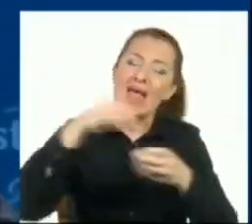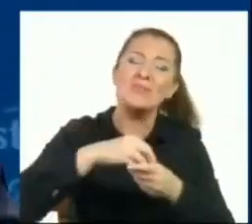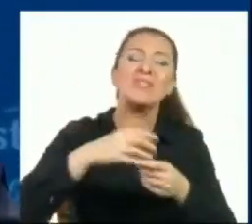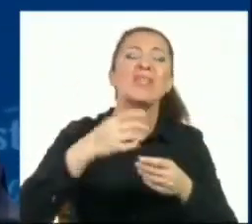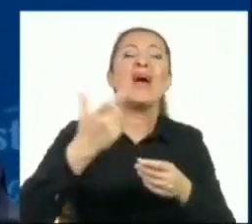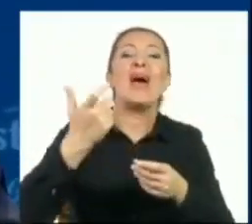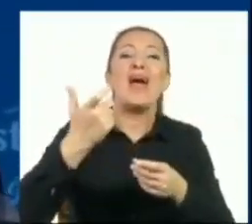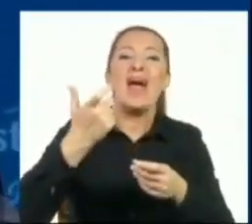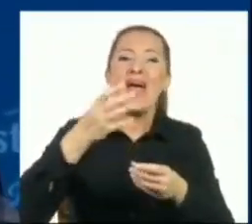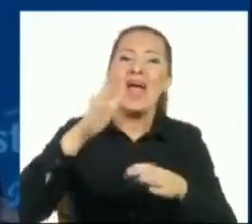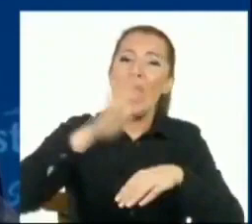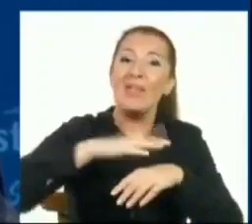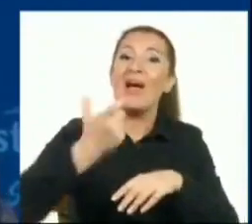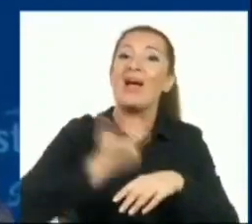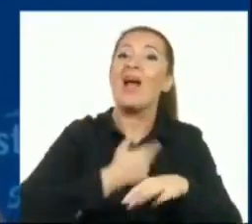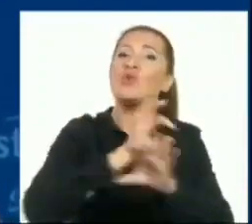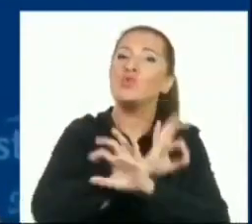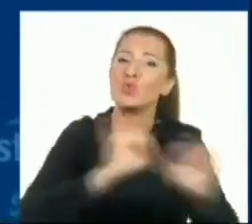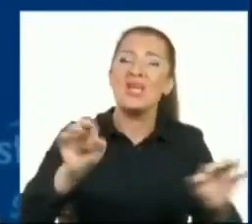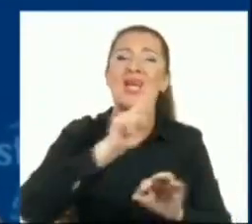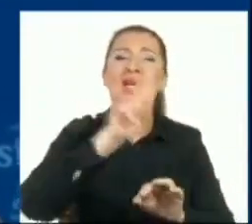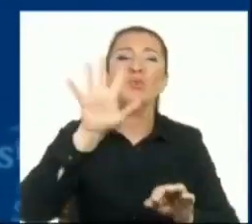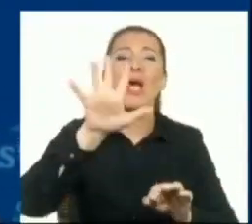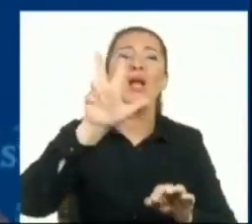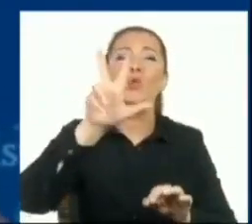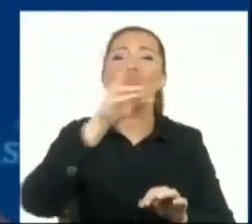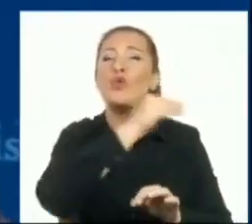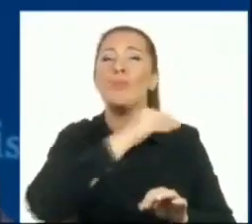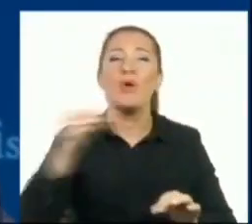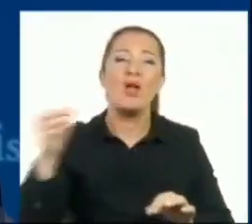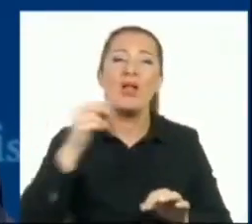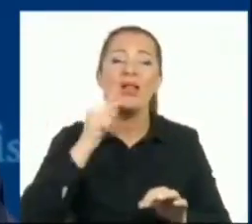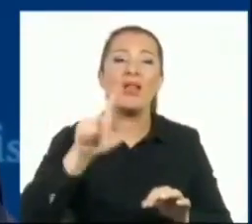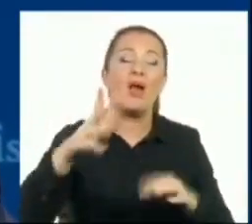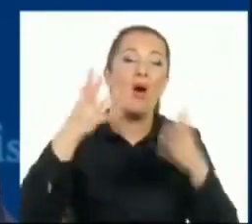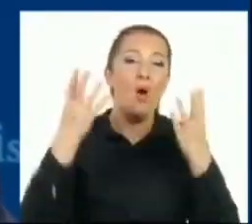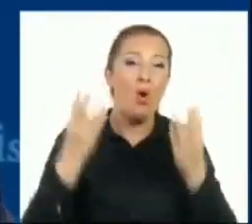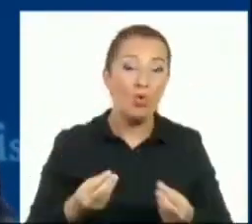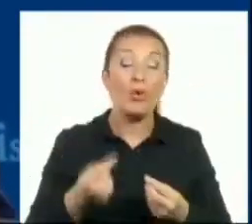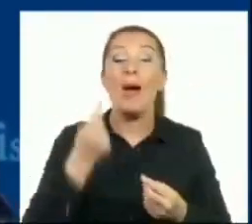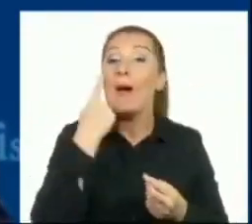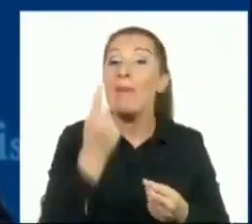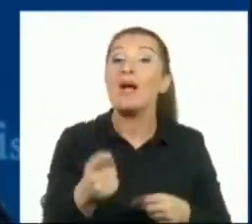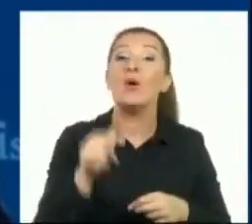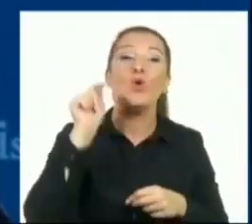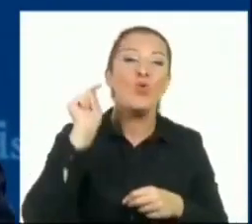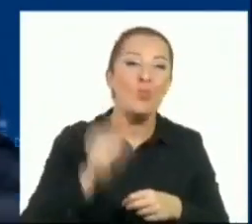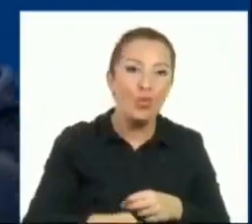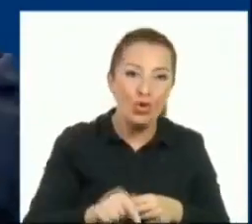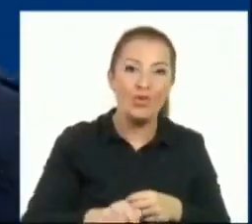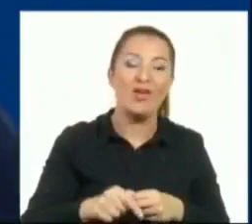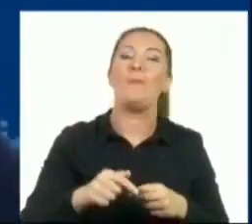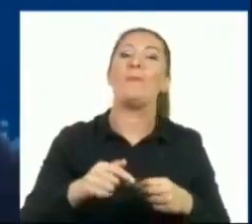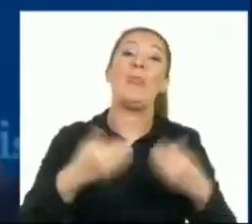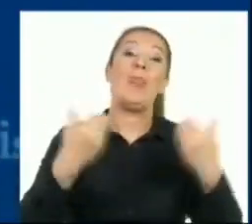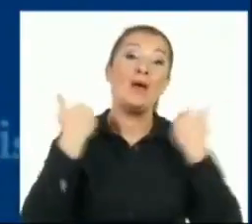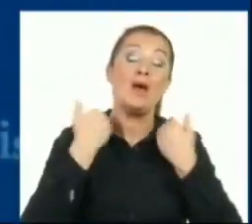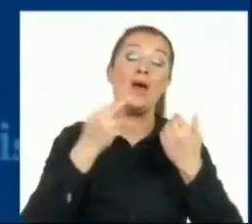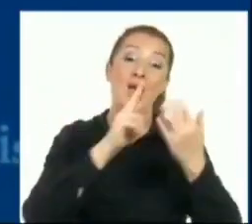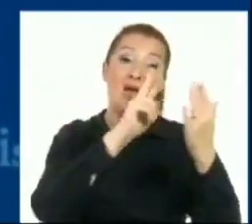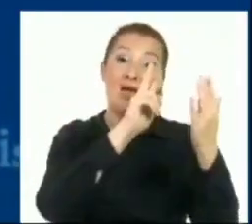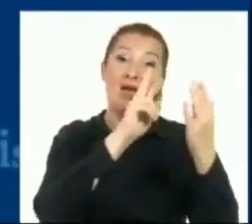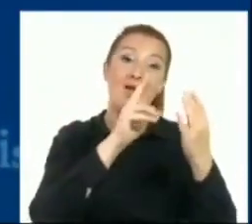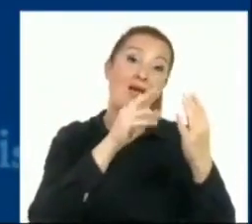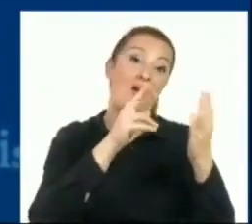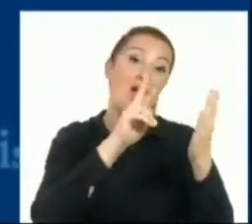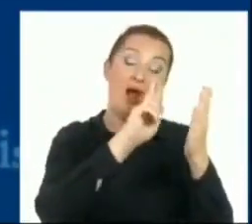usulsüzlüklerin 753 milyon liraya ulaştığı. Bakın burada Sayıştay raporu konuyu anlatır. Ama